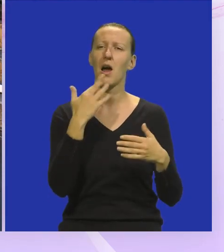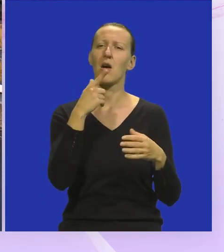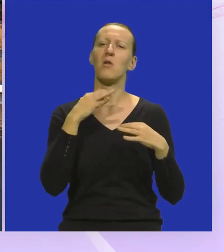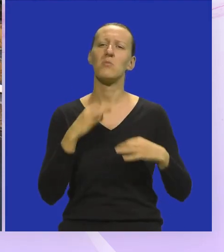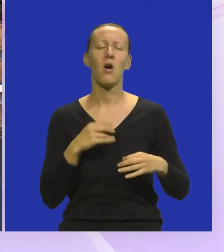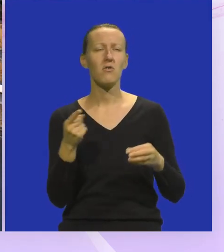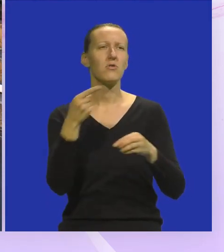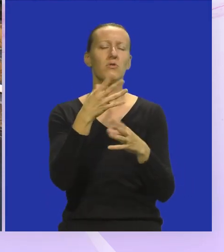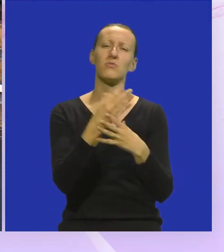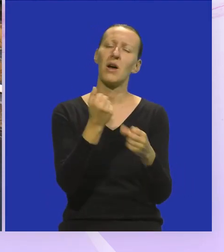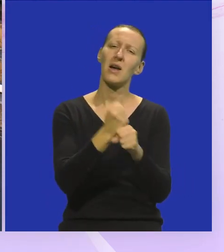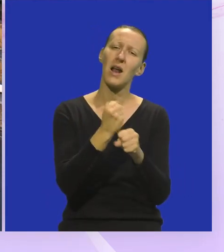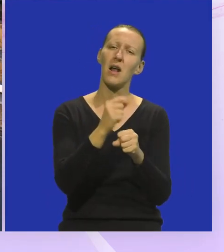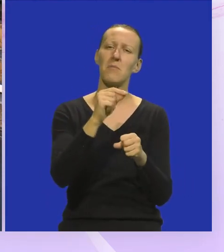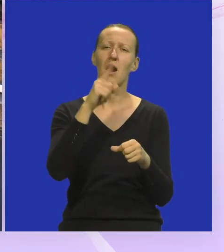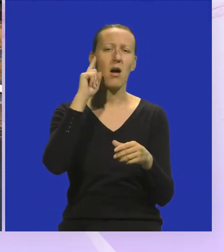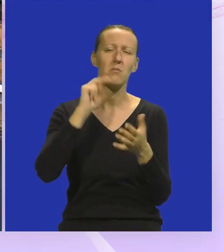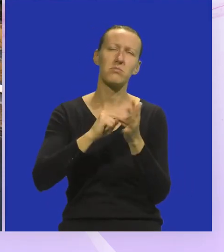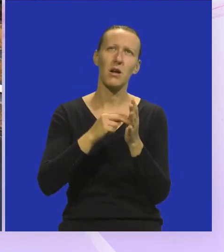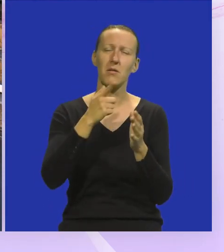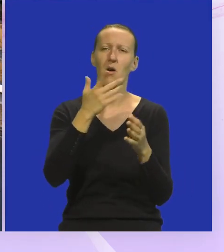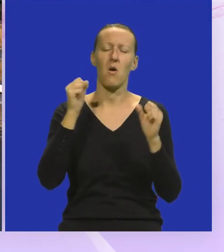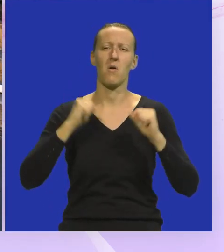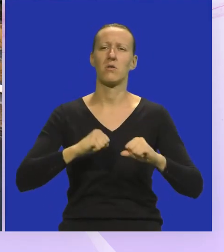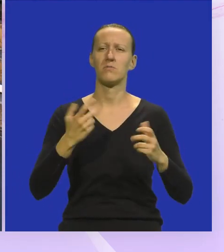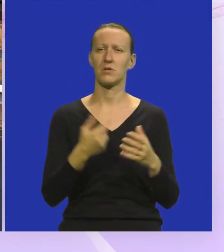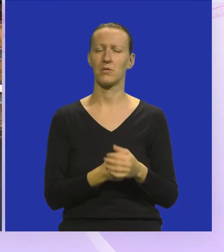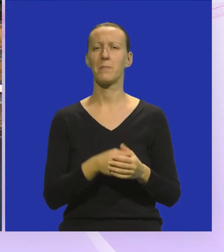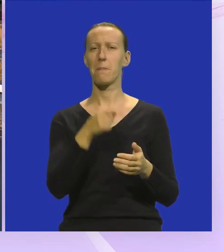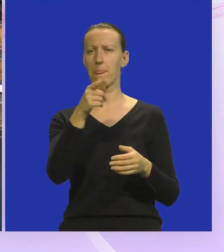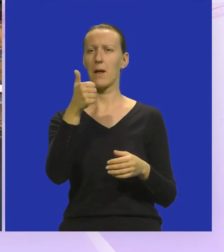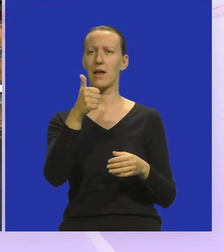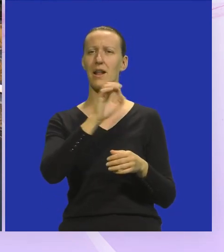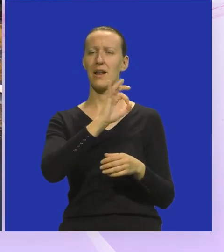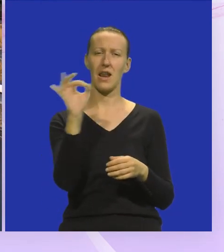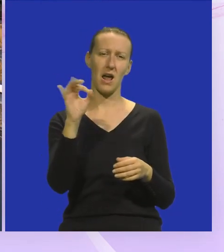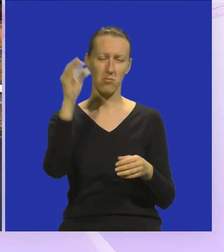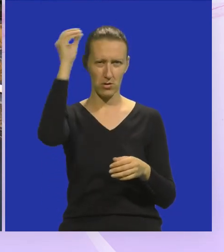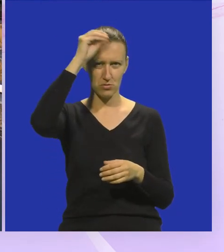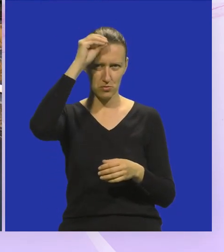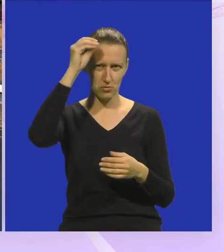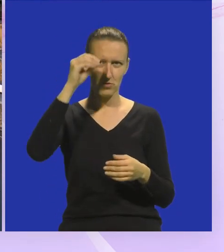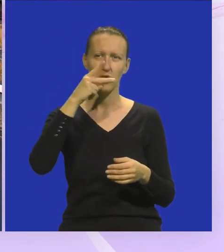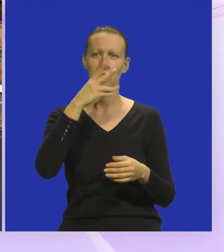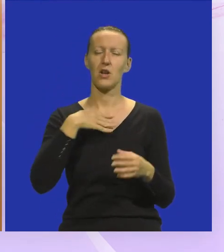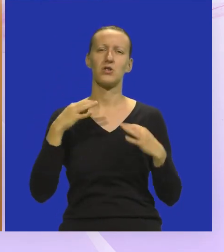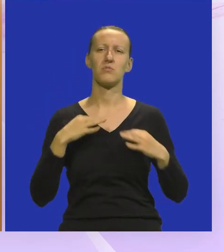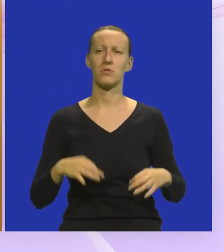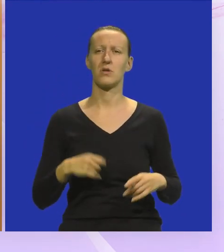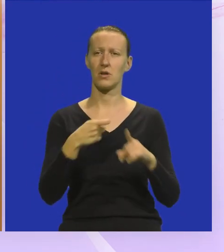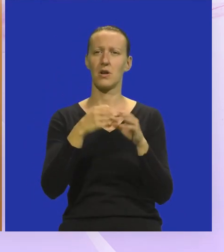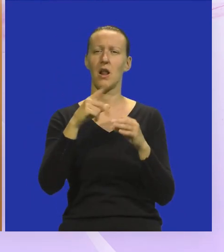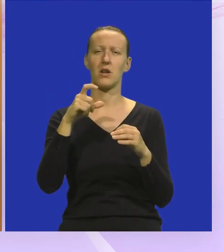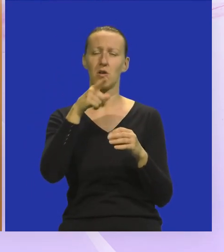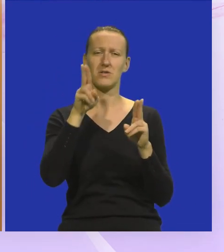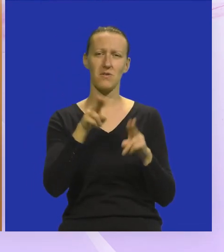radit sa profesorima koji možda malo razmišljuju izvan kockica? To je definitivno jedna od najboljih dijelova iskustva Naš profesor Marko Kalčić,